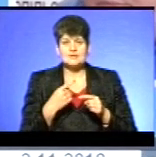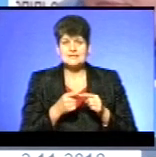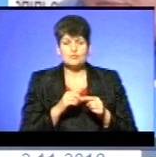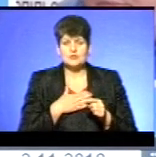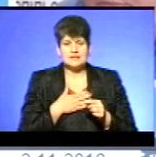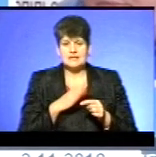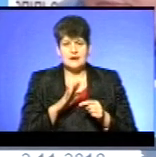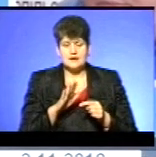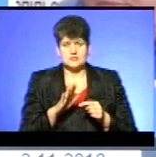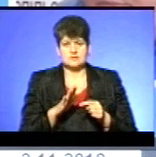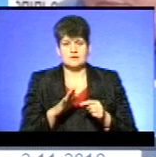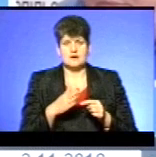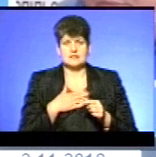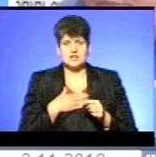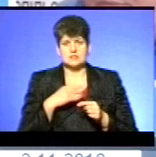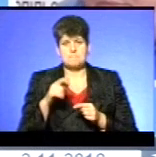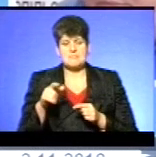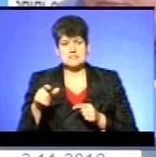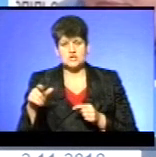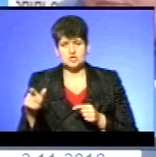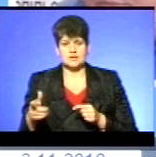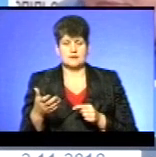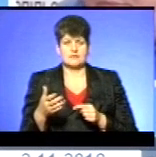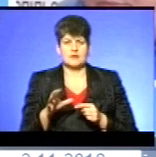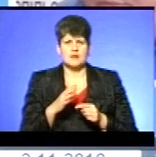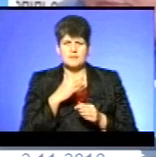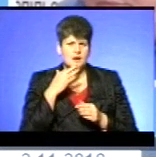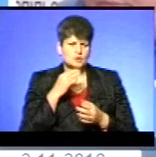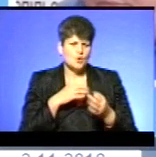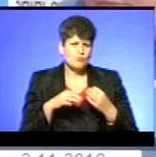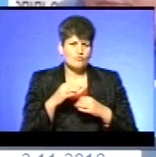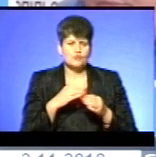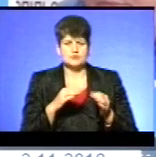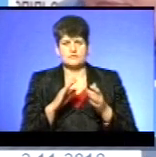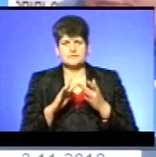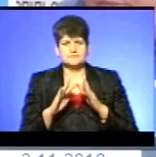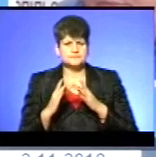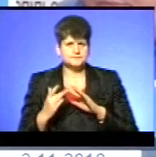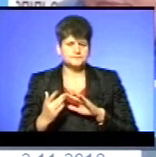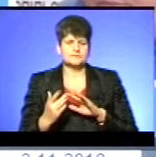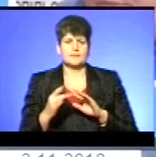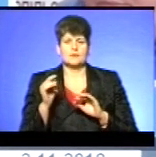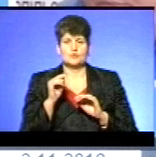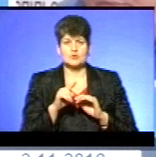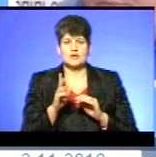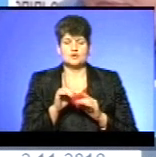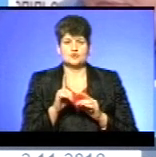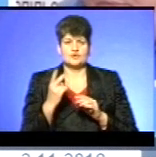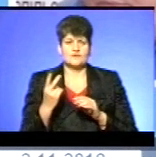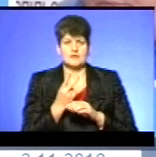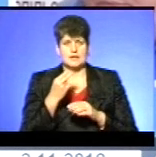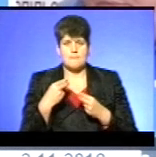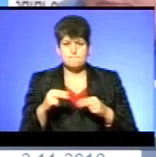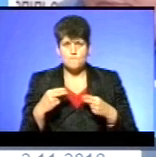наших пасажирів. Дуже багато обговорювалося в соціальних мережах про те, що йде двойний перепродаж